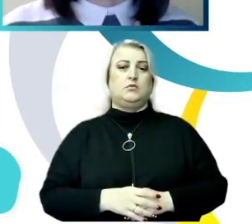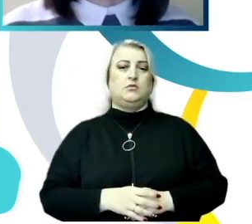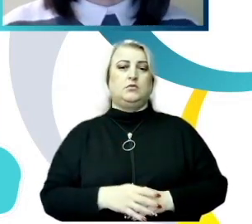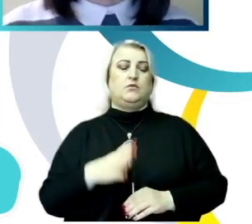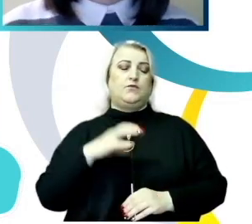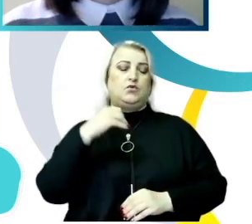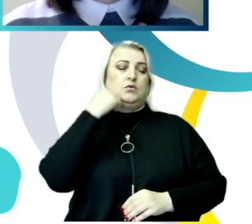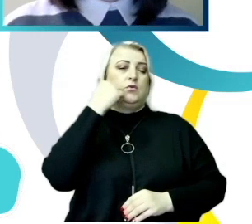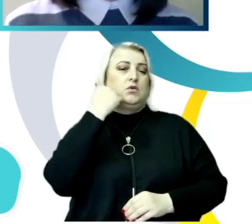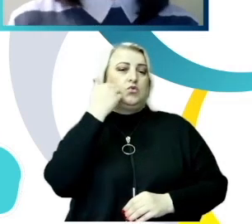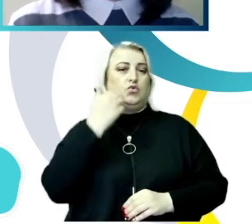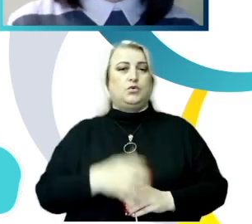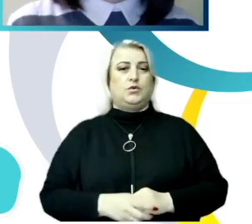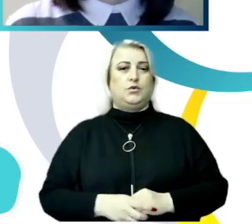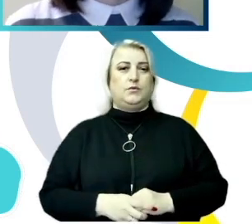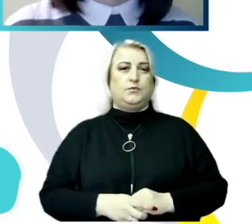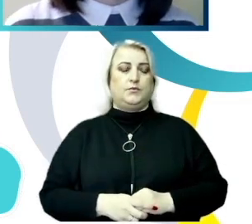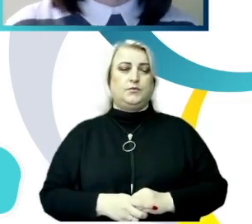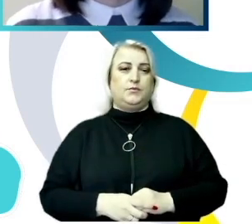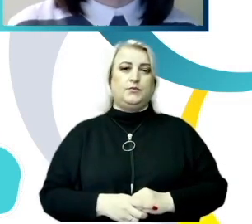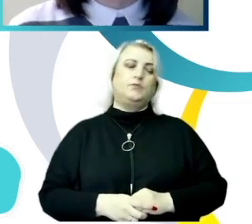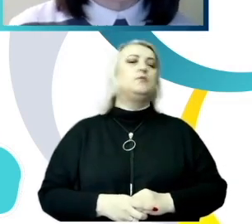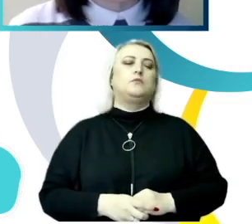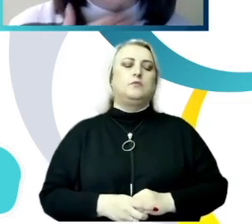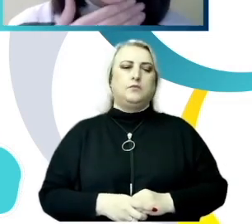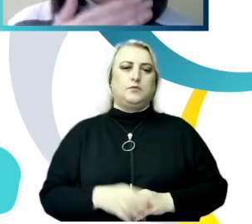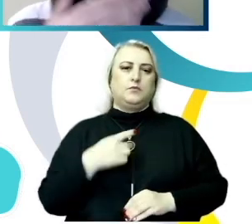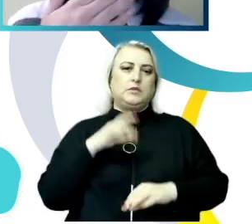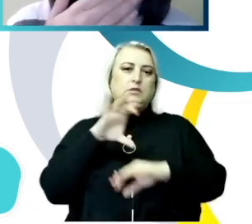rușine. Deci, observăm că